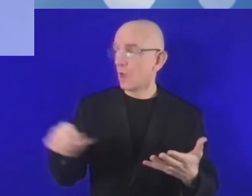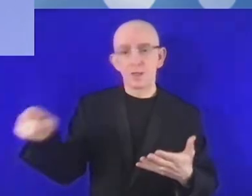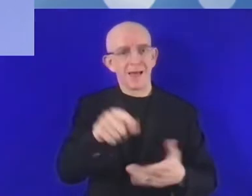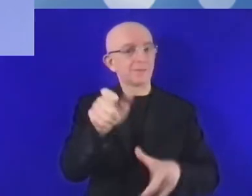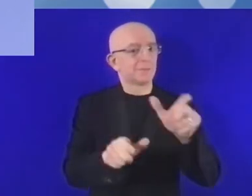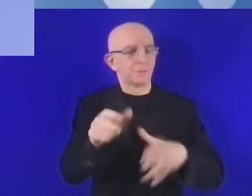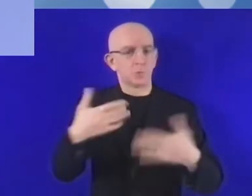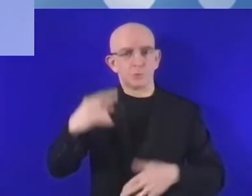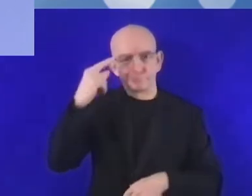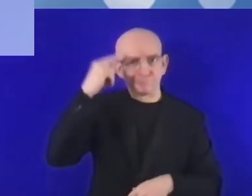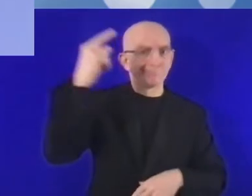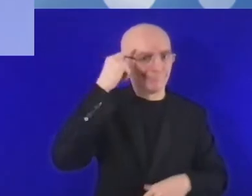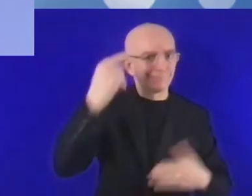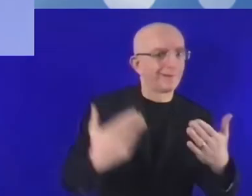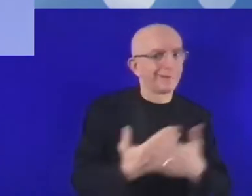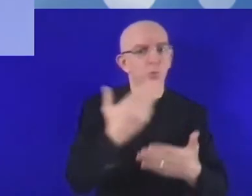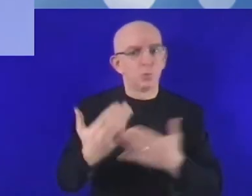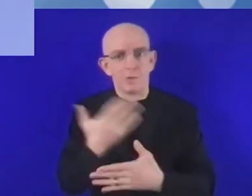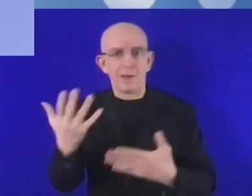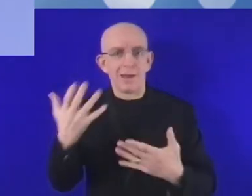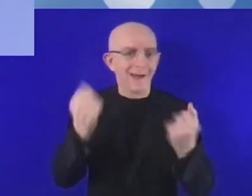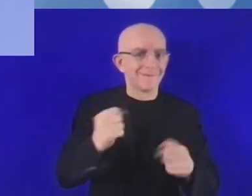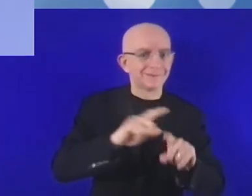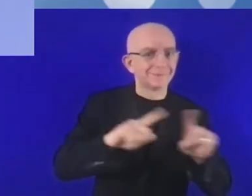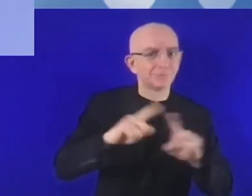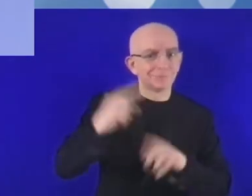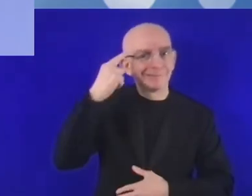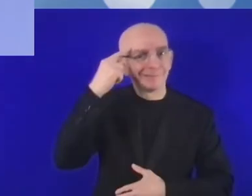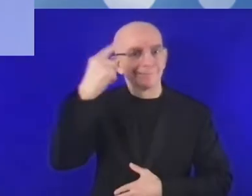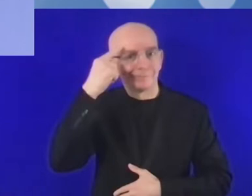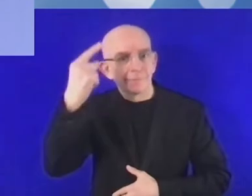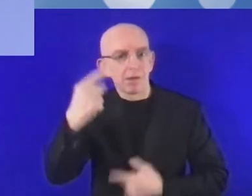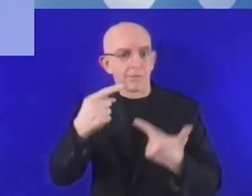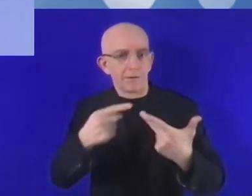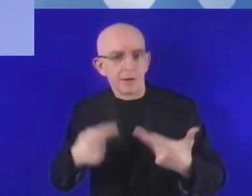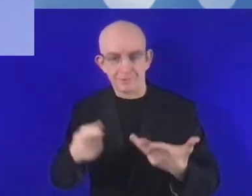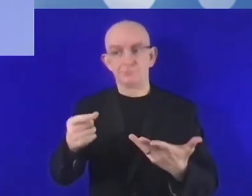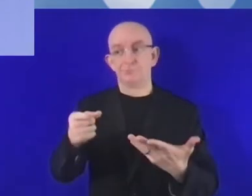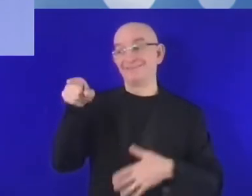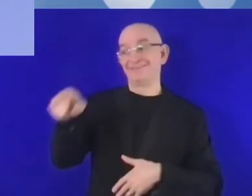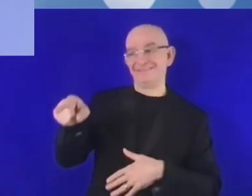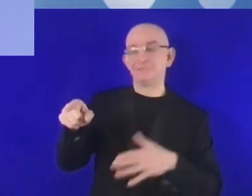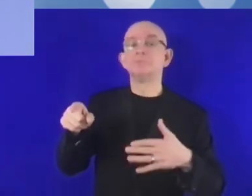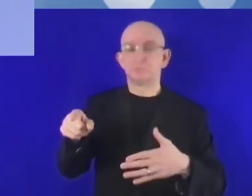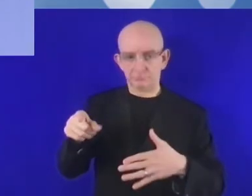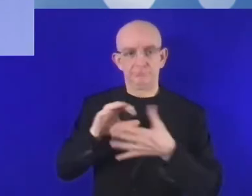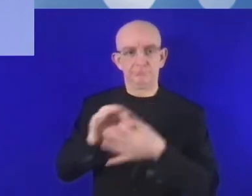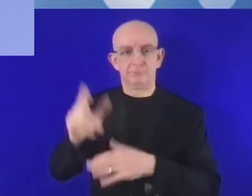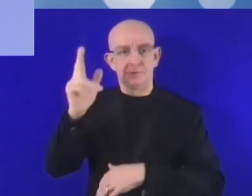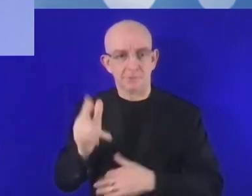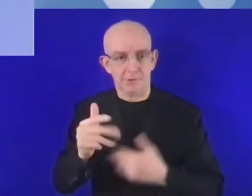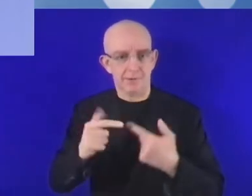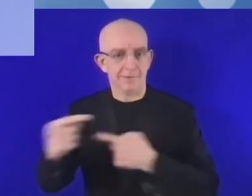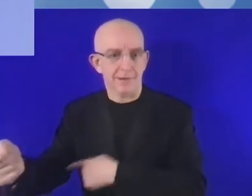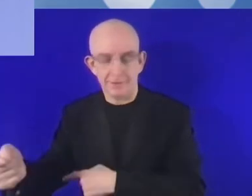są bardzo twórczy, którzy mają mnóstwo świetnych pomysłów i trzeba ich wspierać w ich realizacji. Kraje